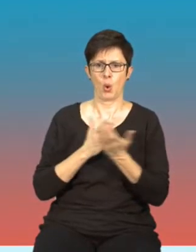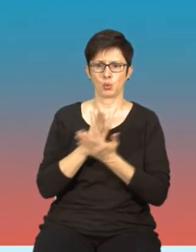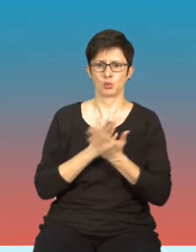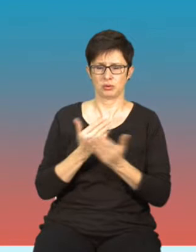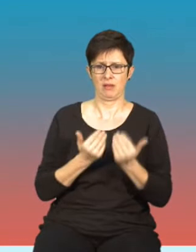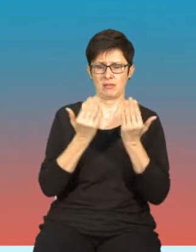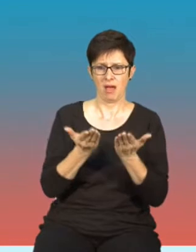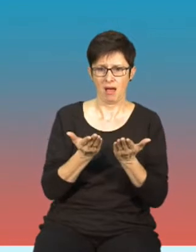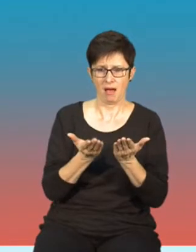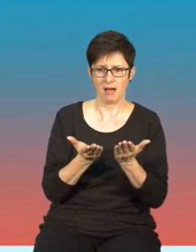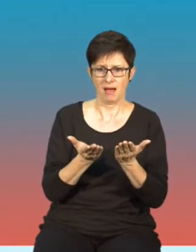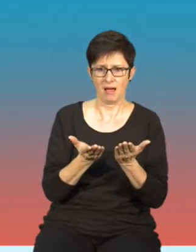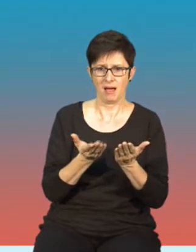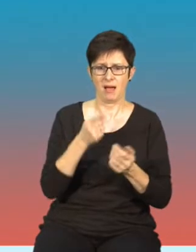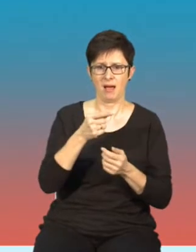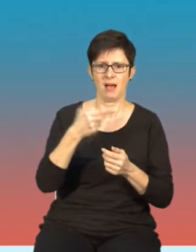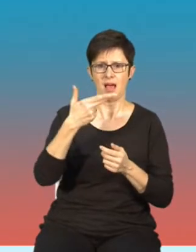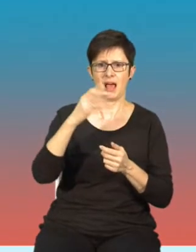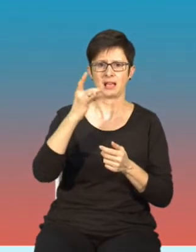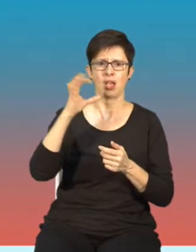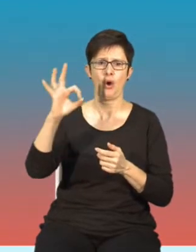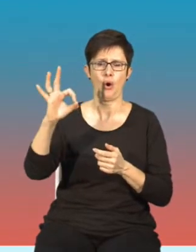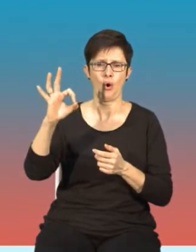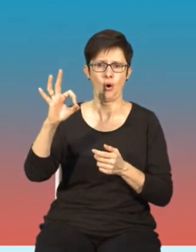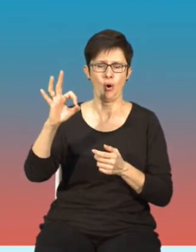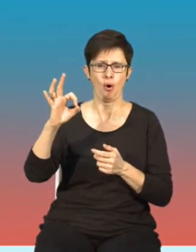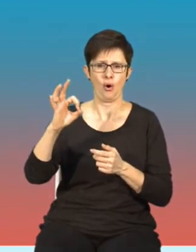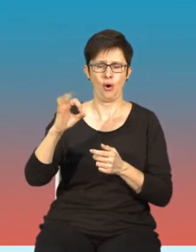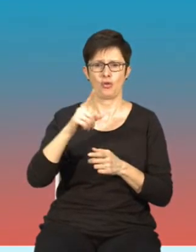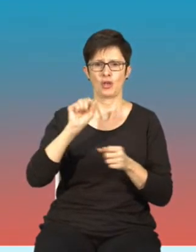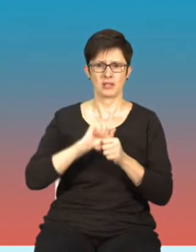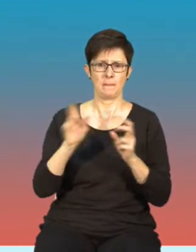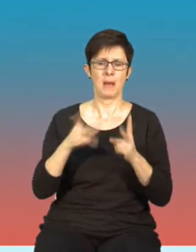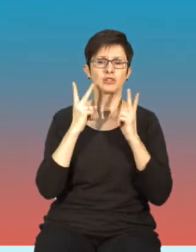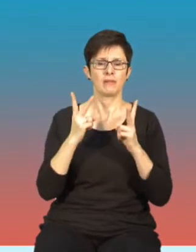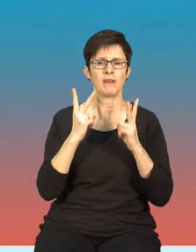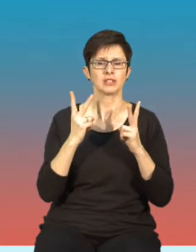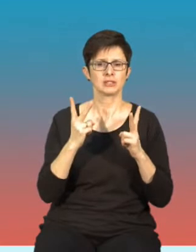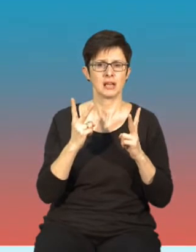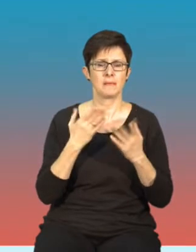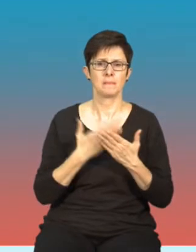a NGO-sami, która jest kluczowa, bo pozwala też